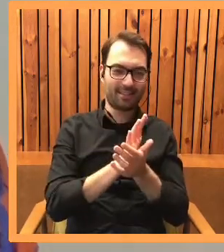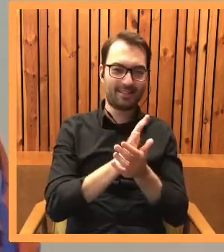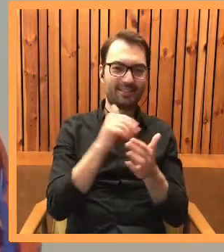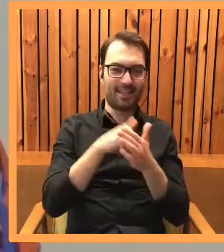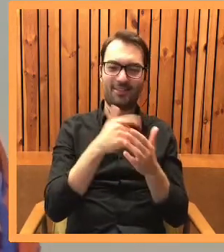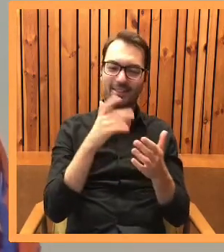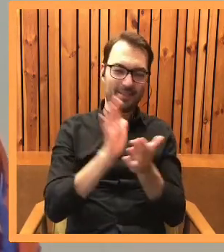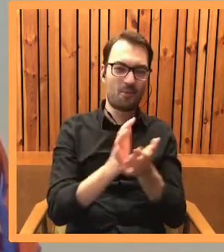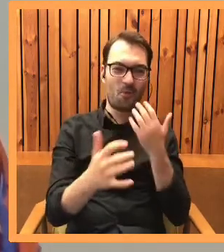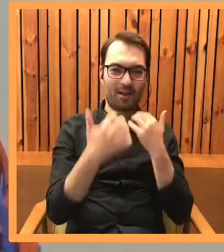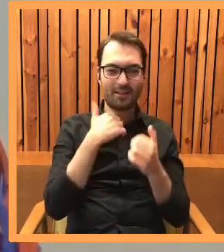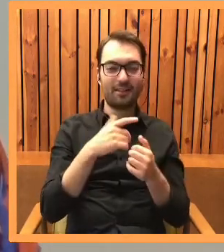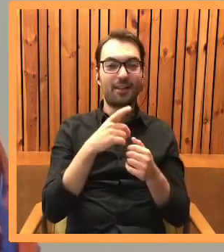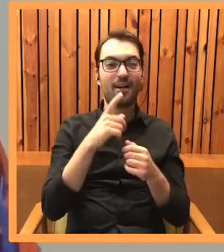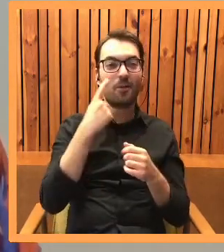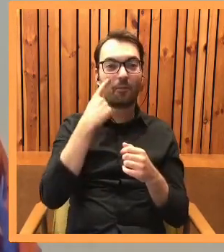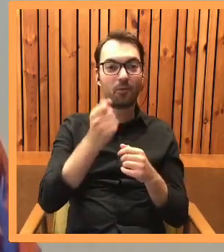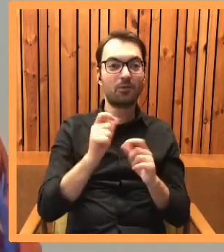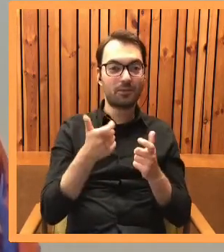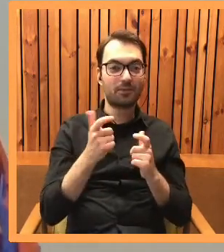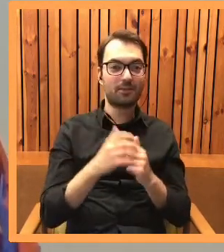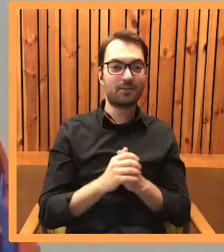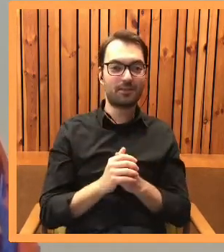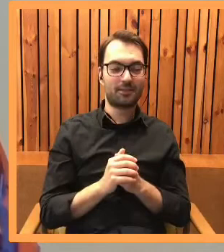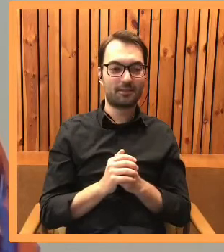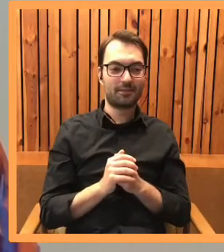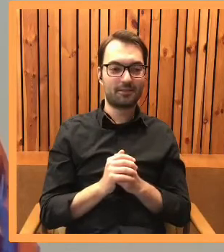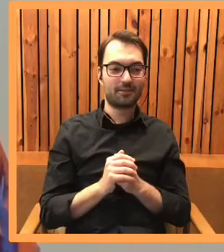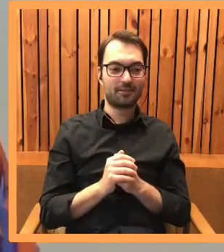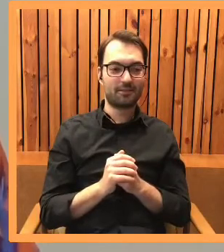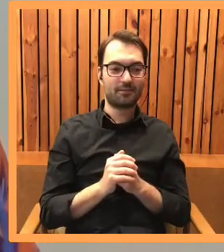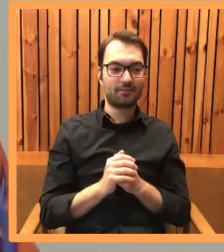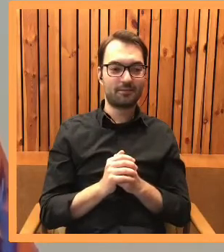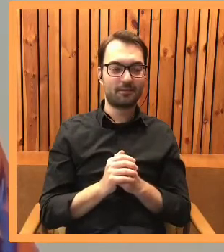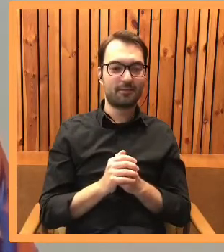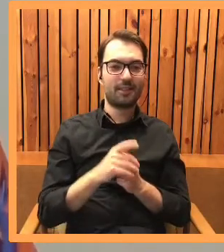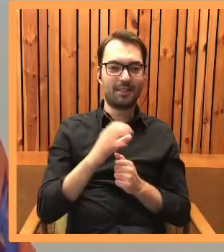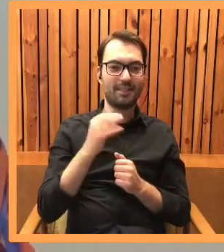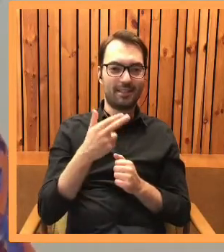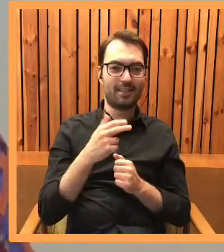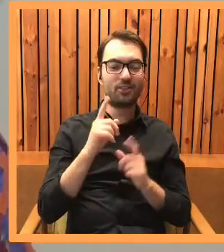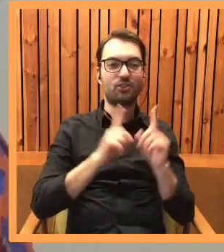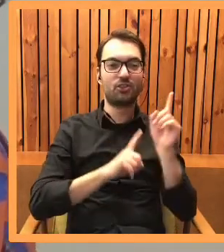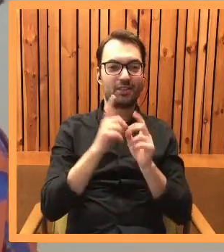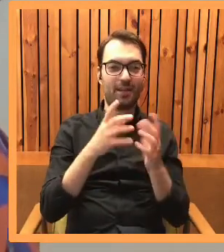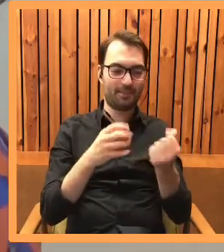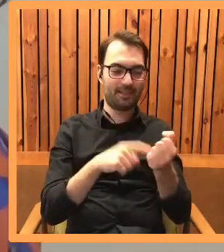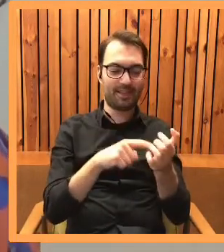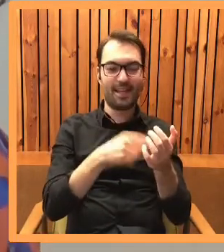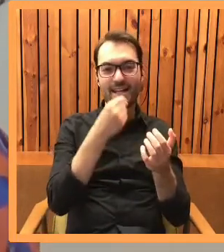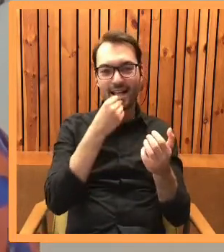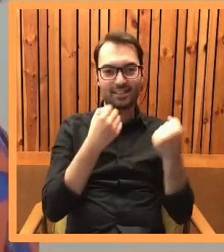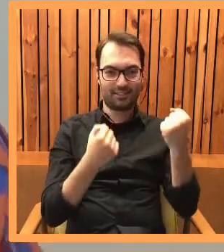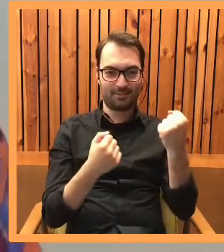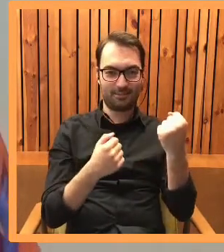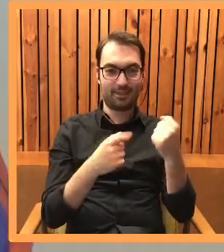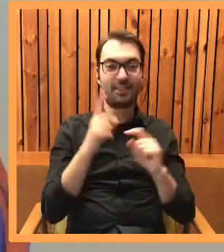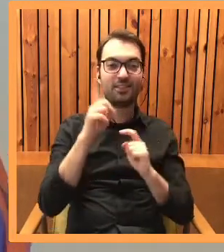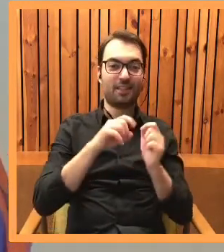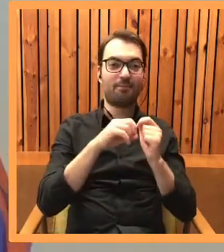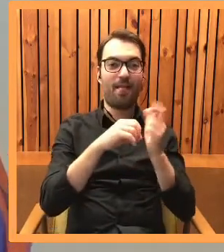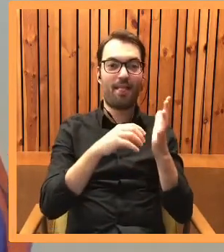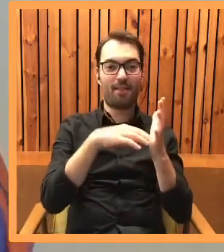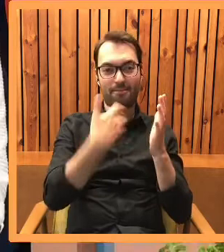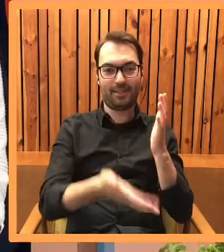zachowań, ponieważ odkrył, że Piotruś czasem ma w ręku coś do jedzenia. I czasem to